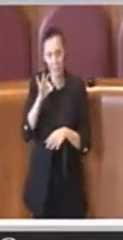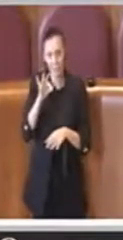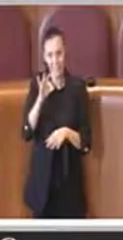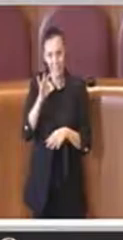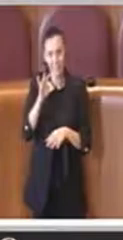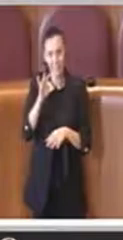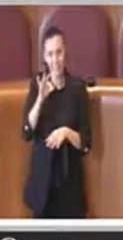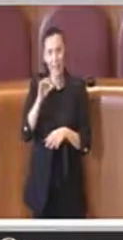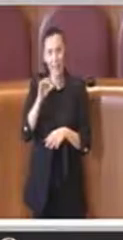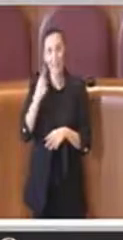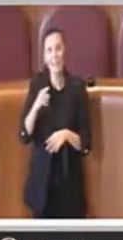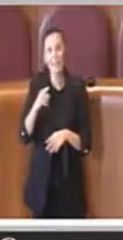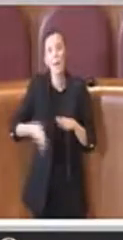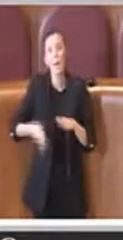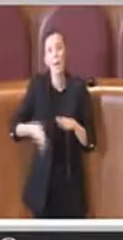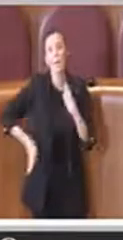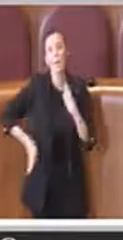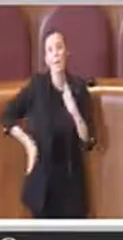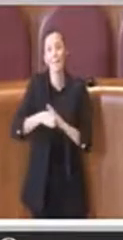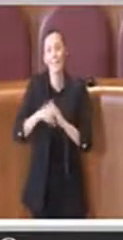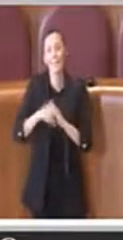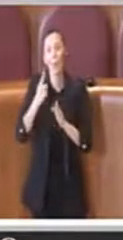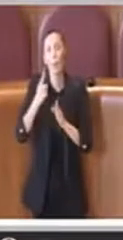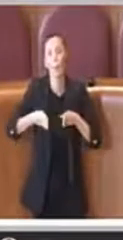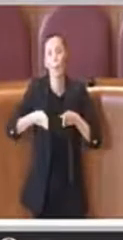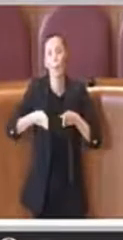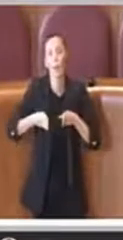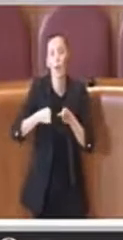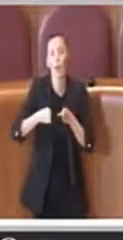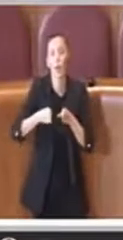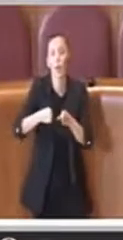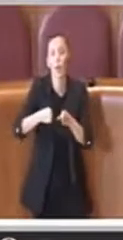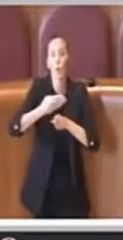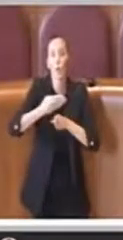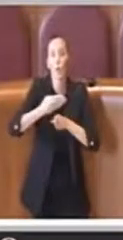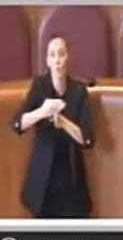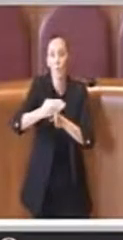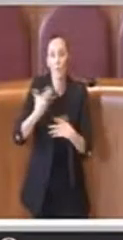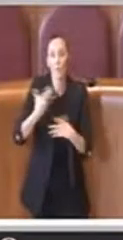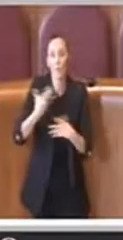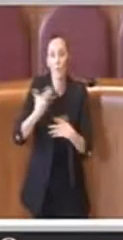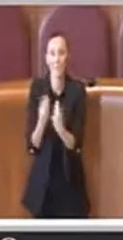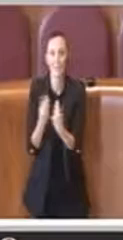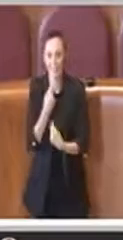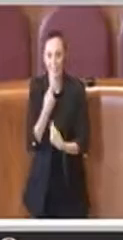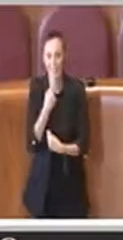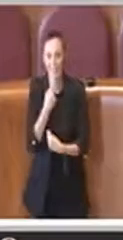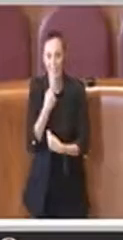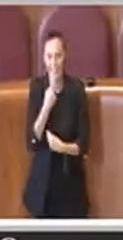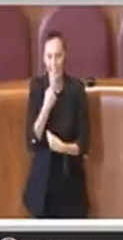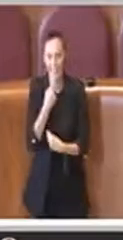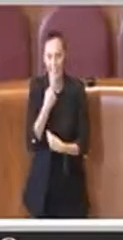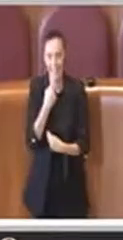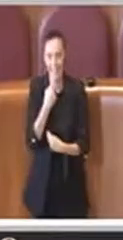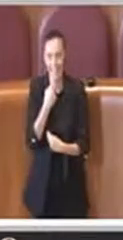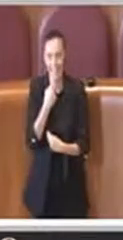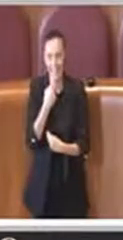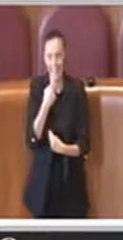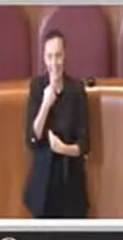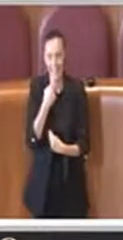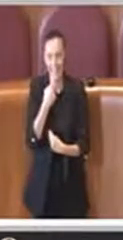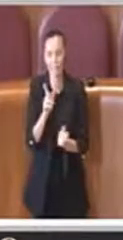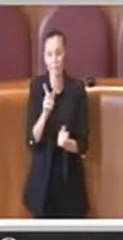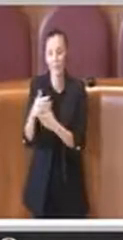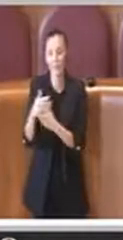un percorso condiviso con le parti sociali che miri a una serie di cose non ultima a